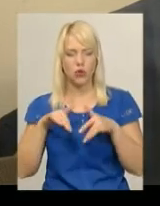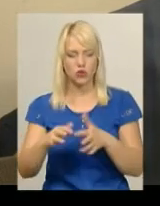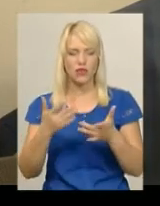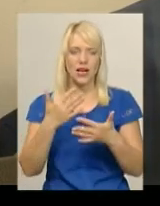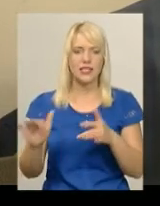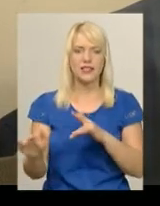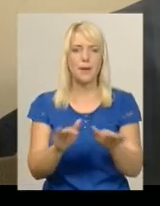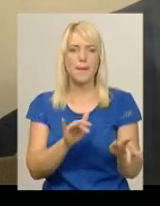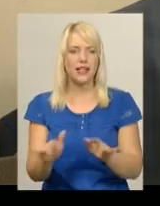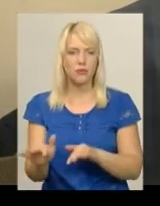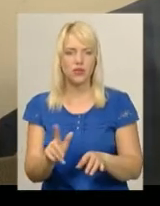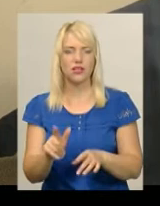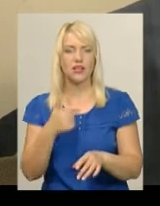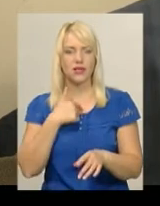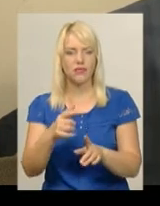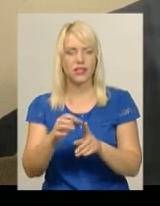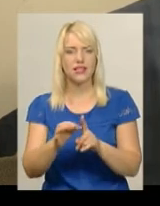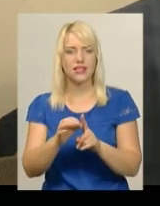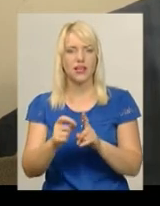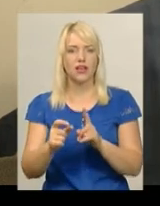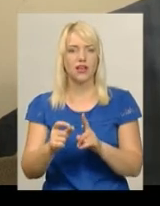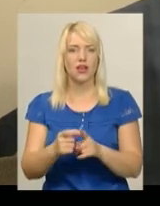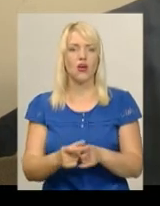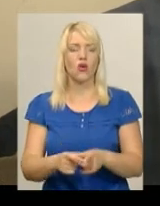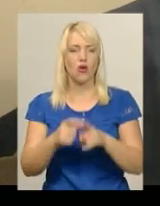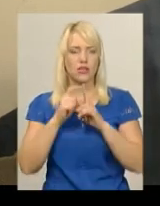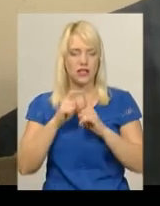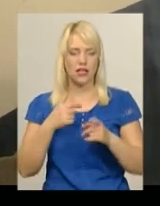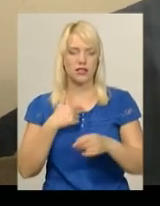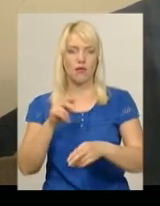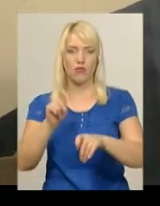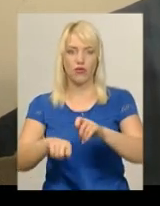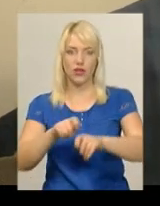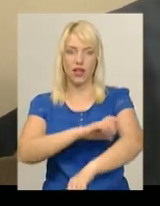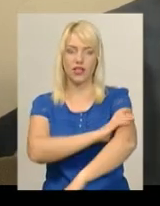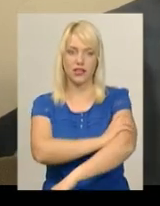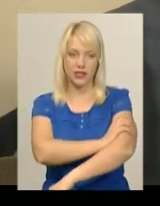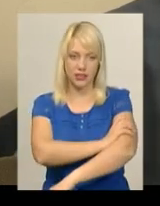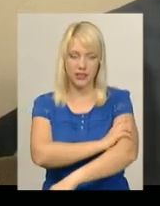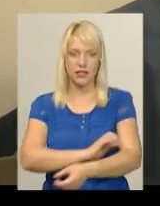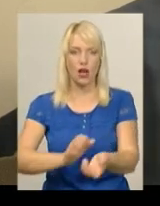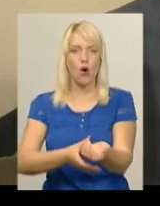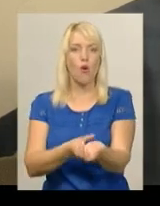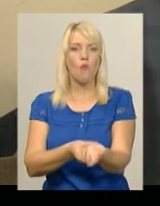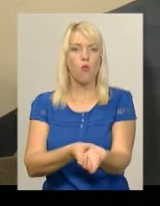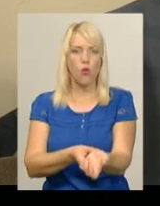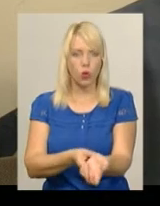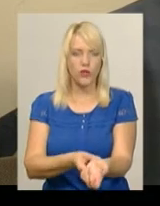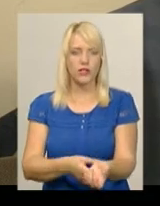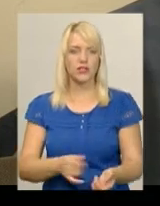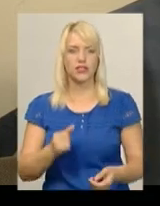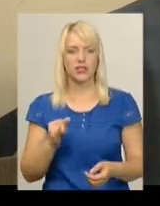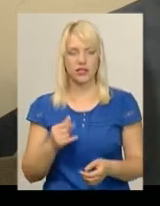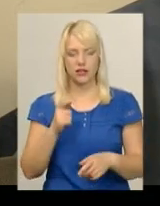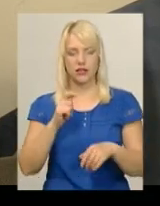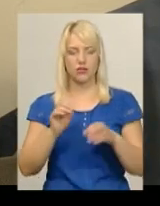які лікар мені вказував. Вони заміряли тиск, пульс, тиск був мій звичайний,